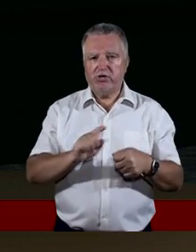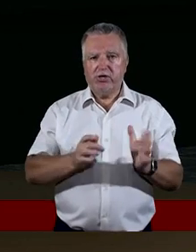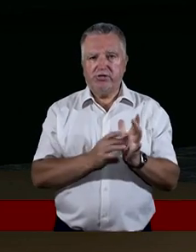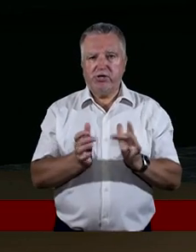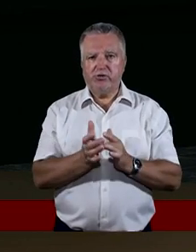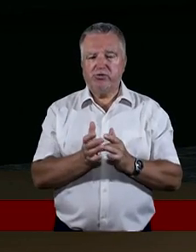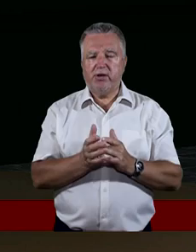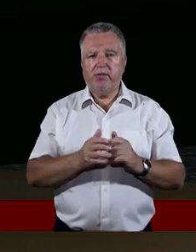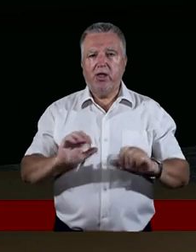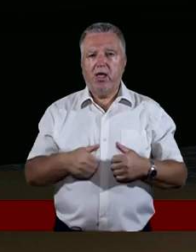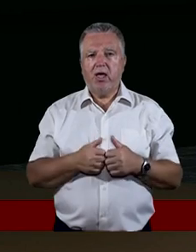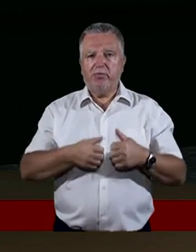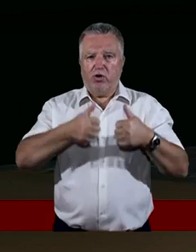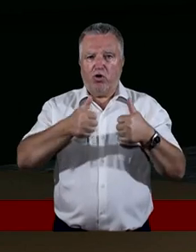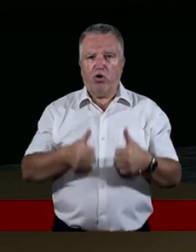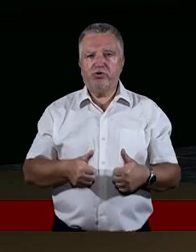ostać. Kiedyś